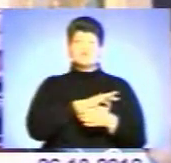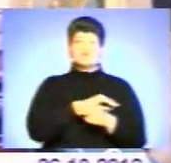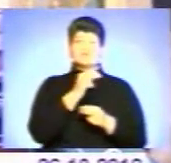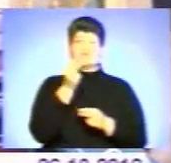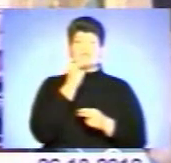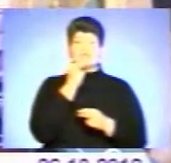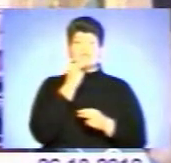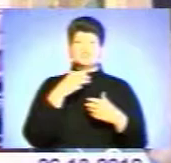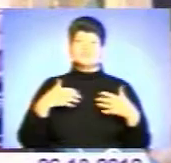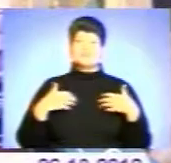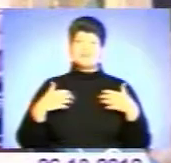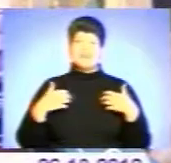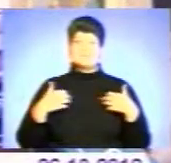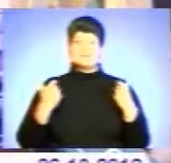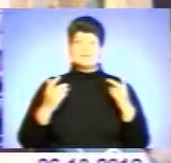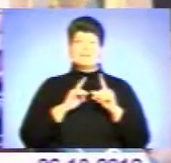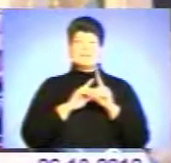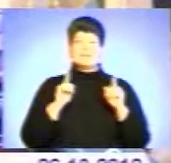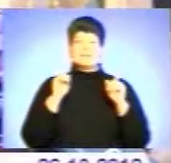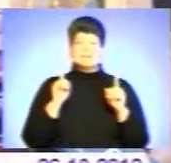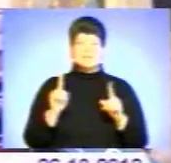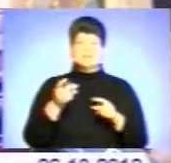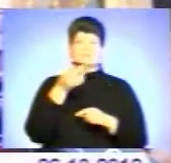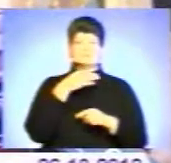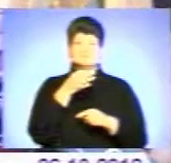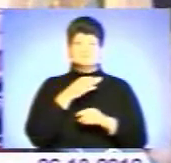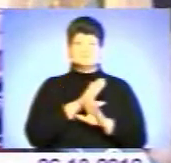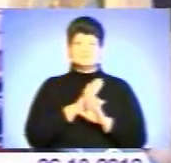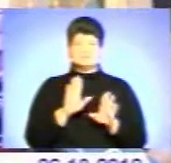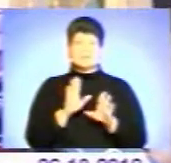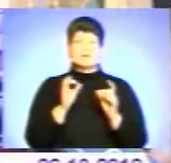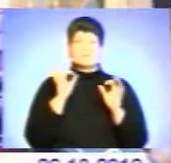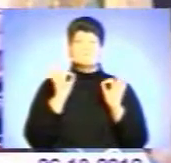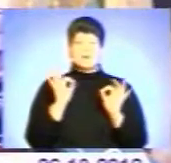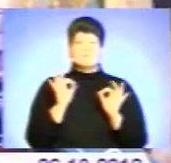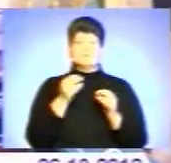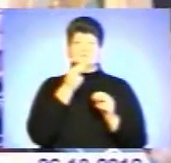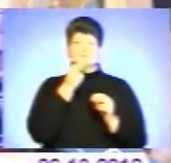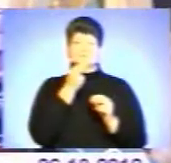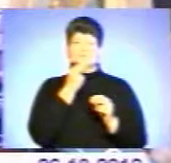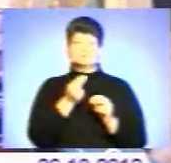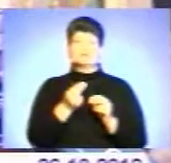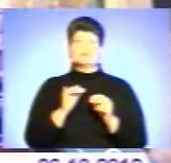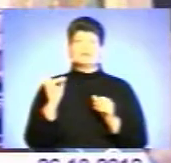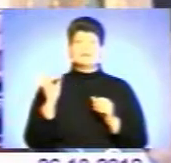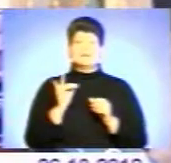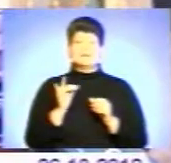їжу вітаміни, не тільки препарати, споживати правильно, повноцінно харчуватися,